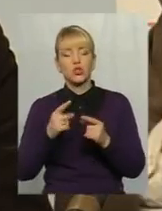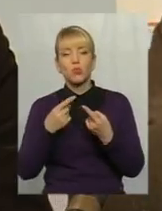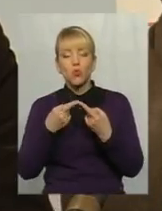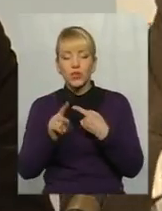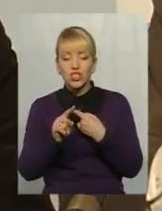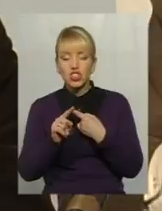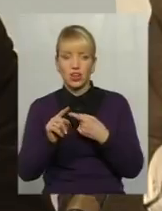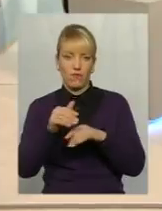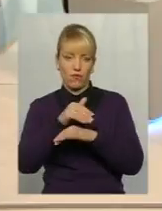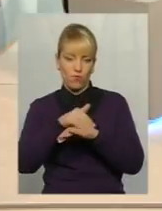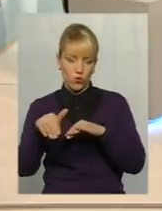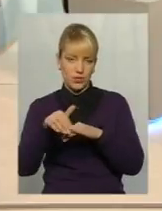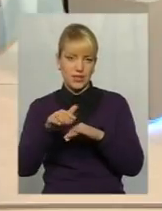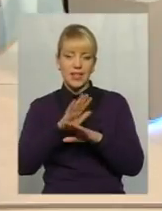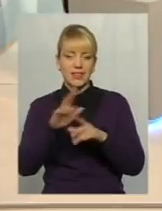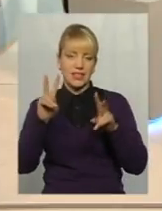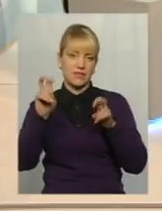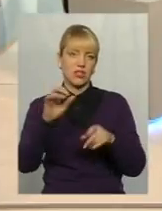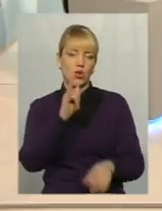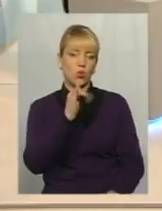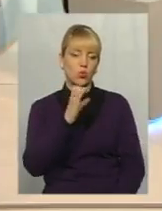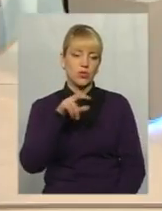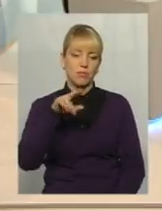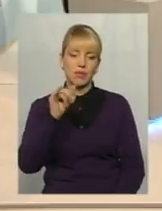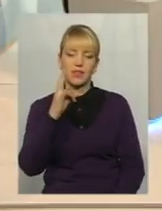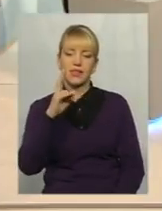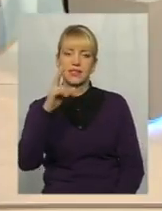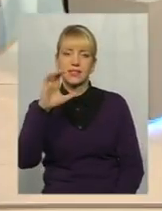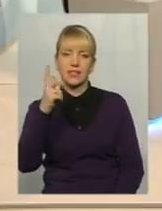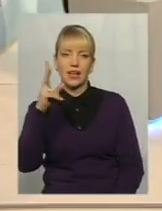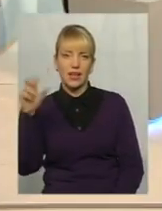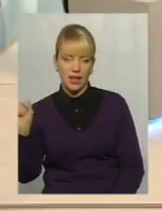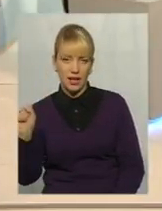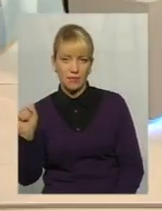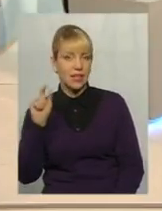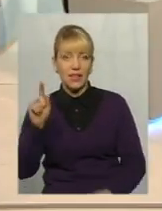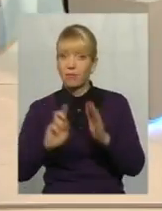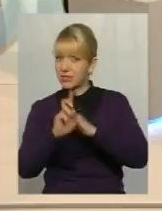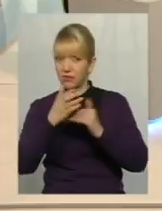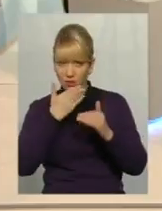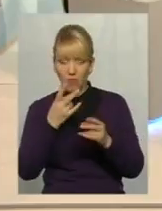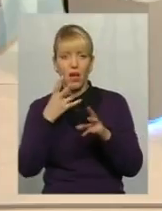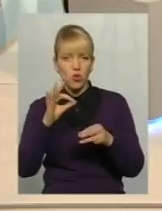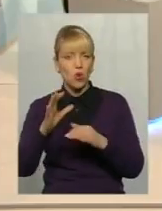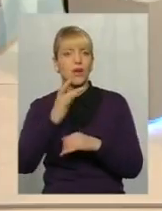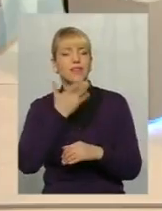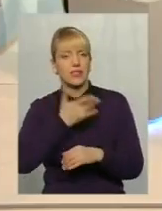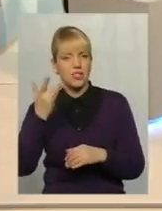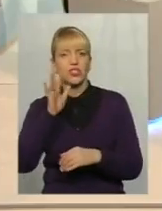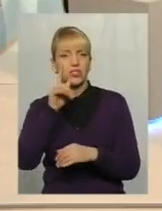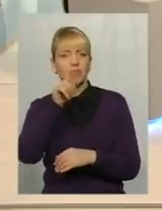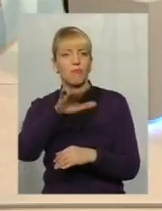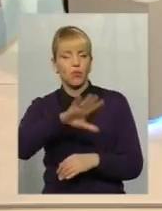Успінською? Там немає церкви, але була за радянських часів там церква, була знищена повністю в 60-ті роки.